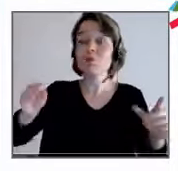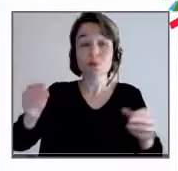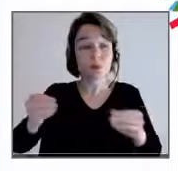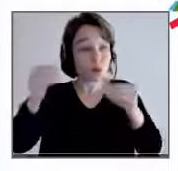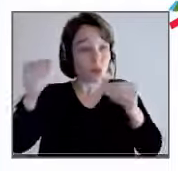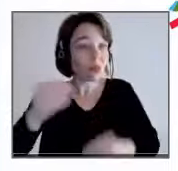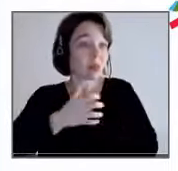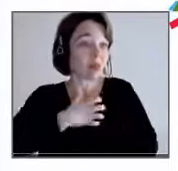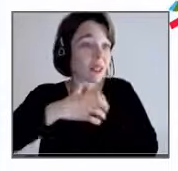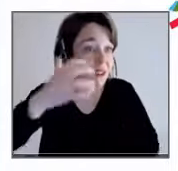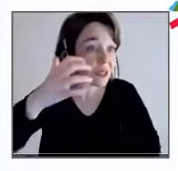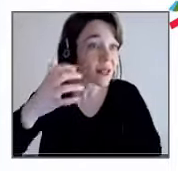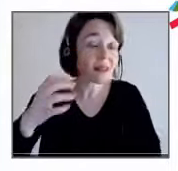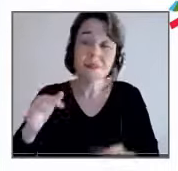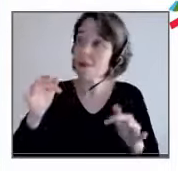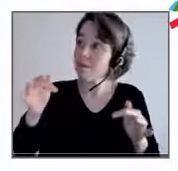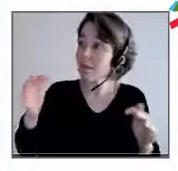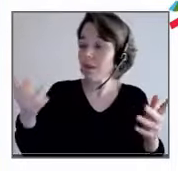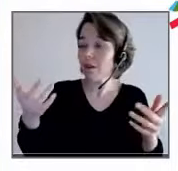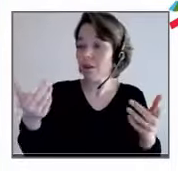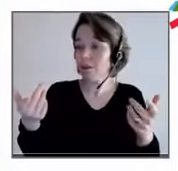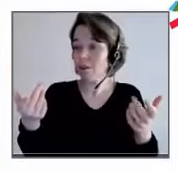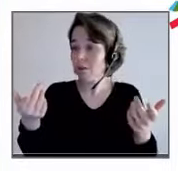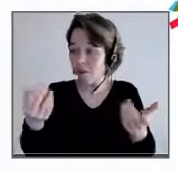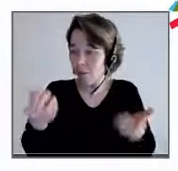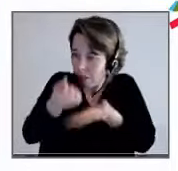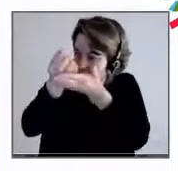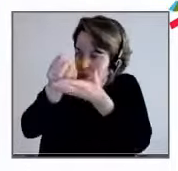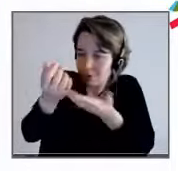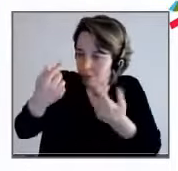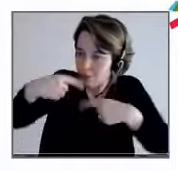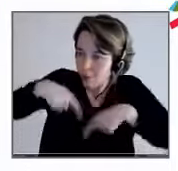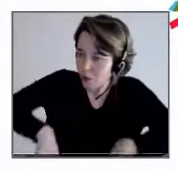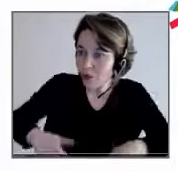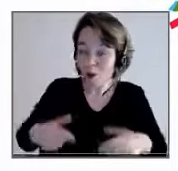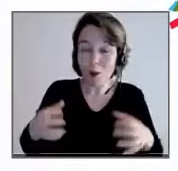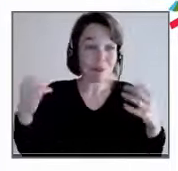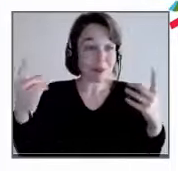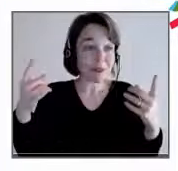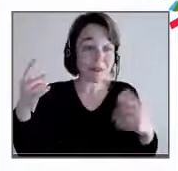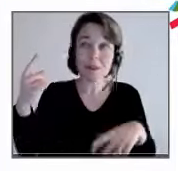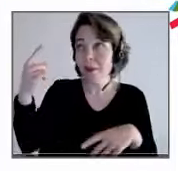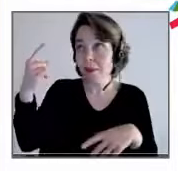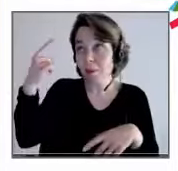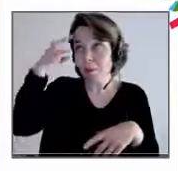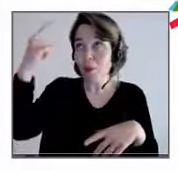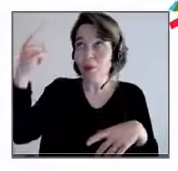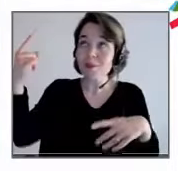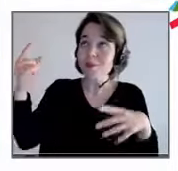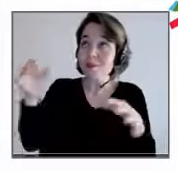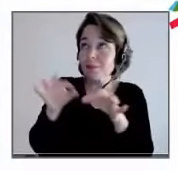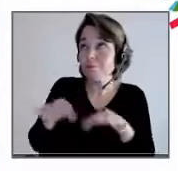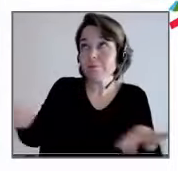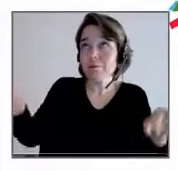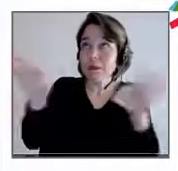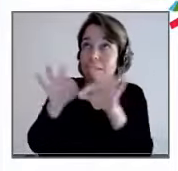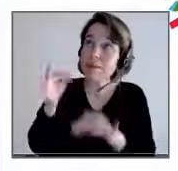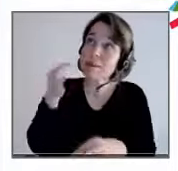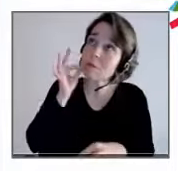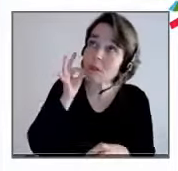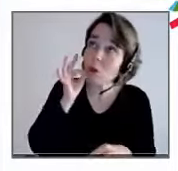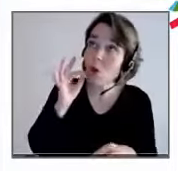d'un pays, etc. Donc, en fait, il ne pas être bisounours non plus. Vous voyez ce que je veux dire ? Après, est-ce qu'on peut faire mieux ? Oui,